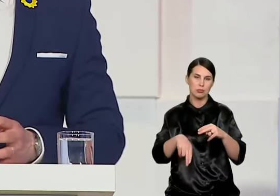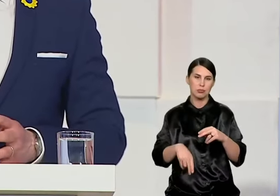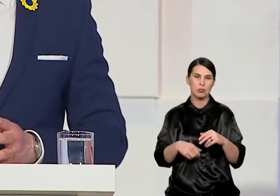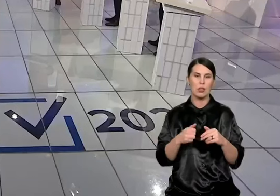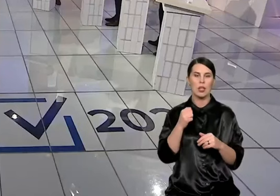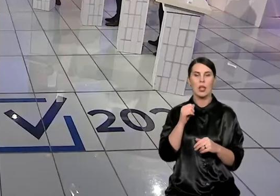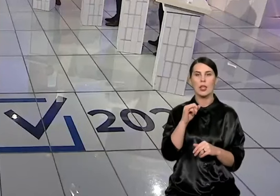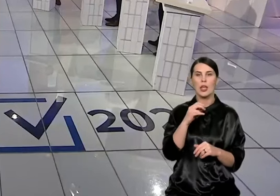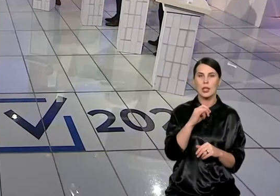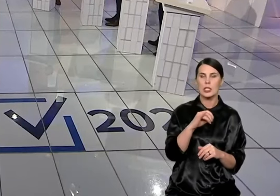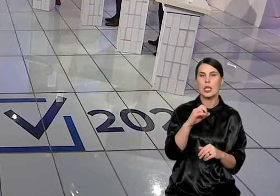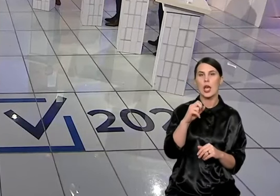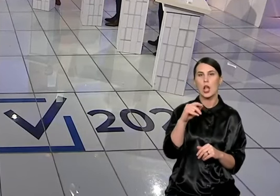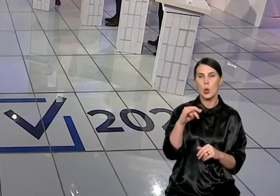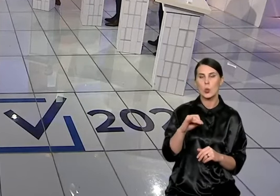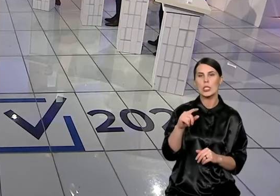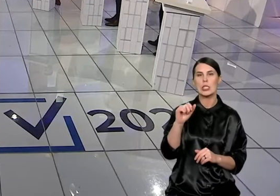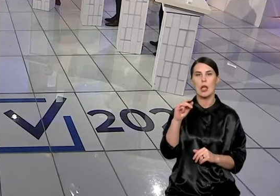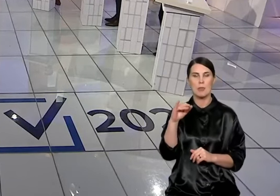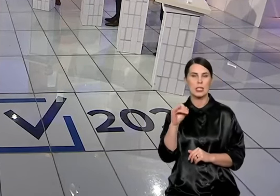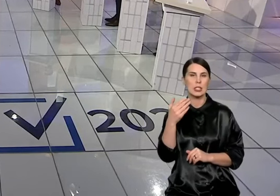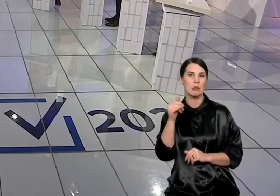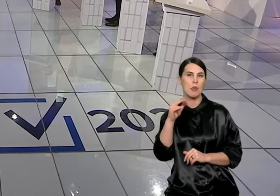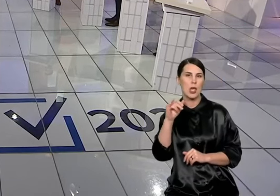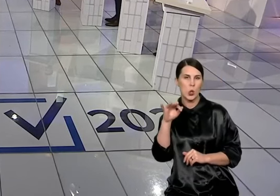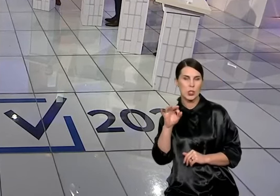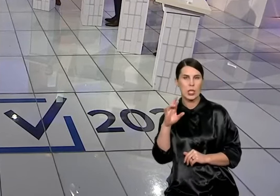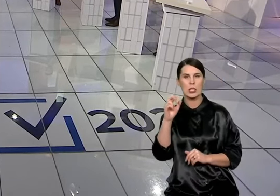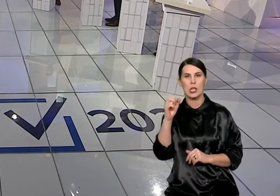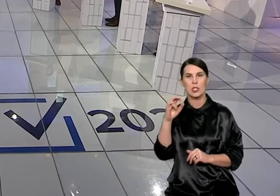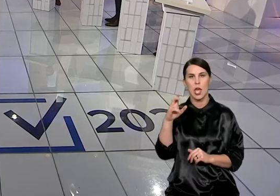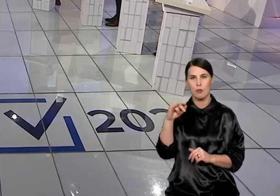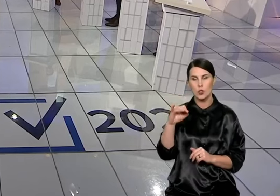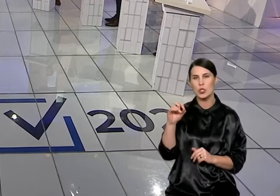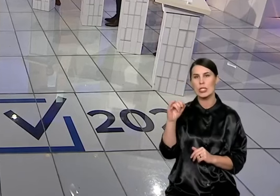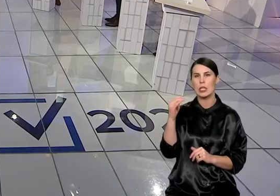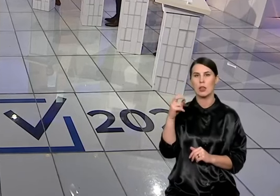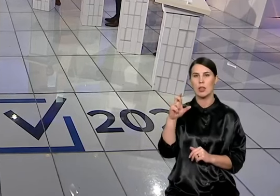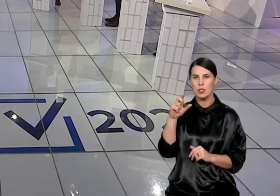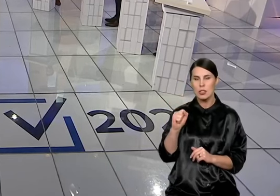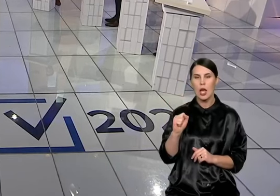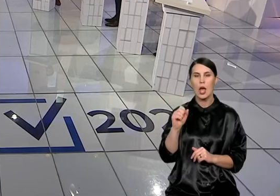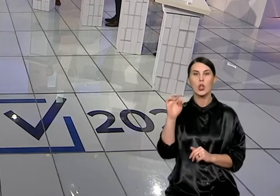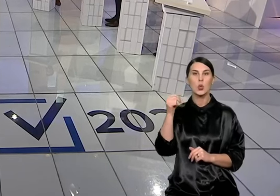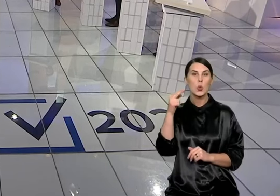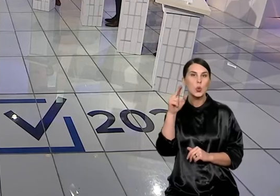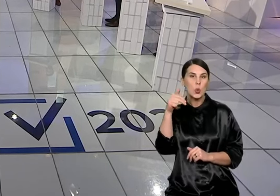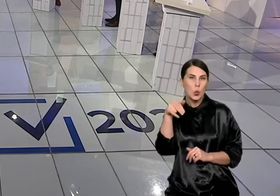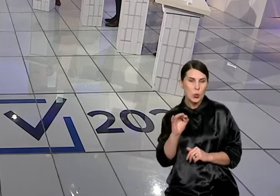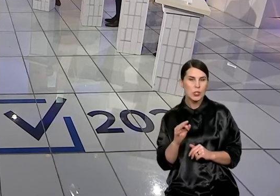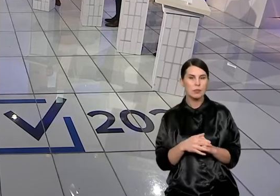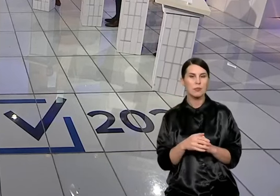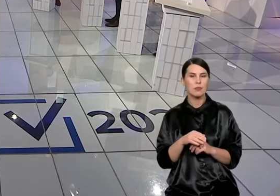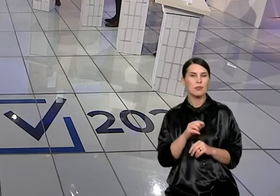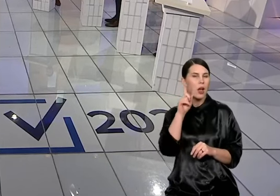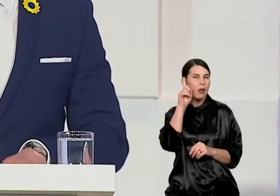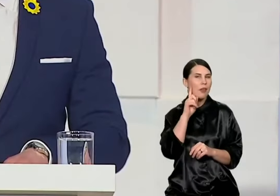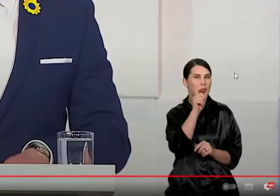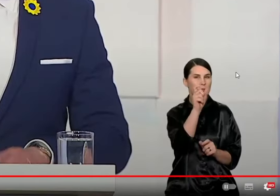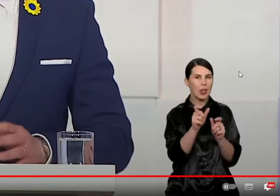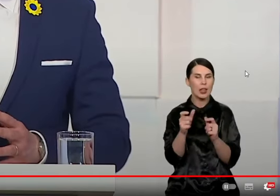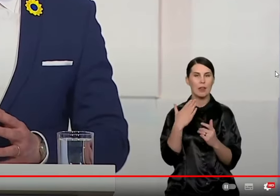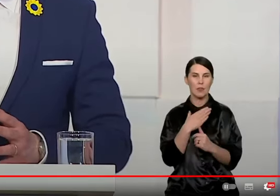Girinskas, Tasysiai Keliūnas, Remigius Latinskas, Mykolas Majauskas, Tomas Raskiavičius, Vytautą Sinicą, Valdas Tutkas. Tutkus kandidatai į Vilnius